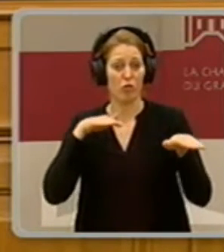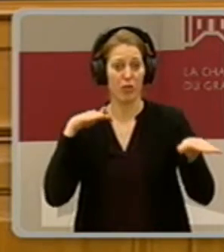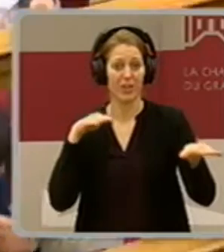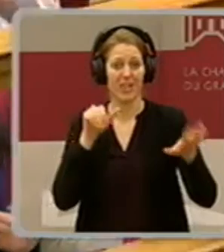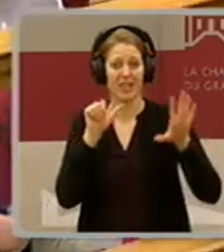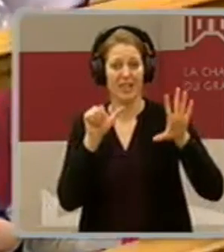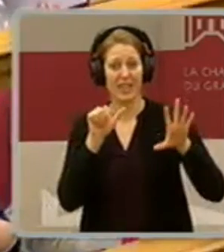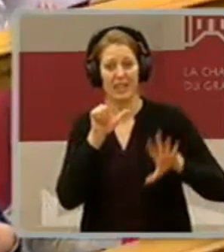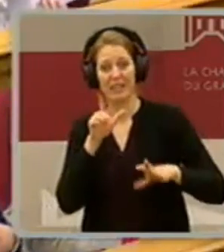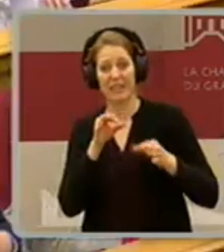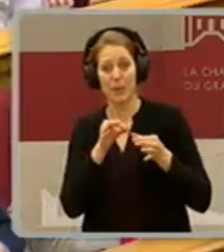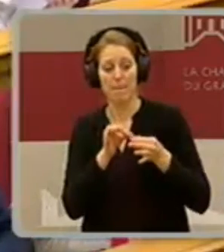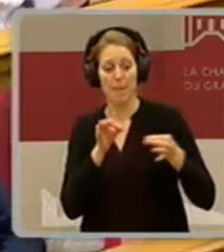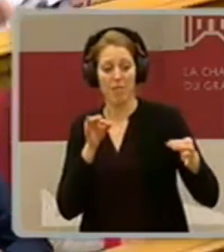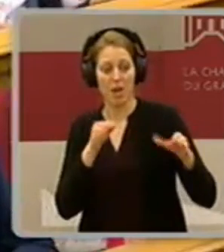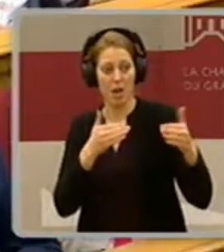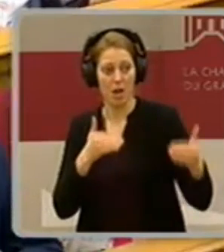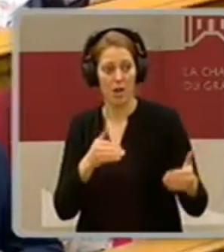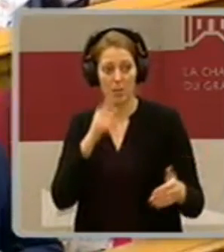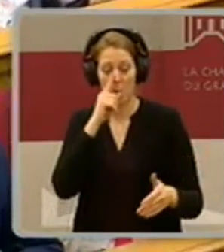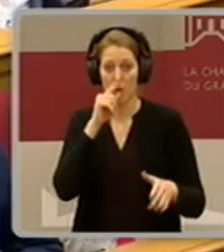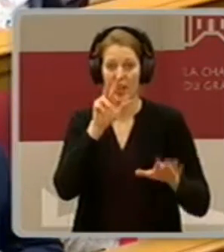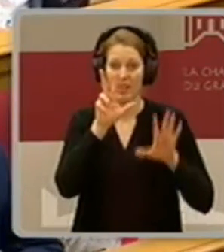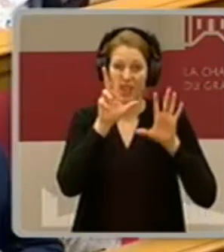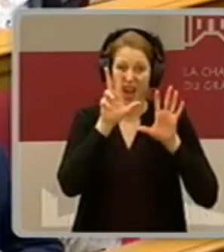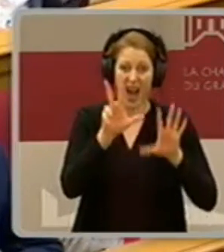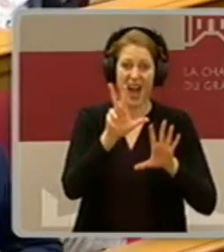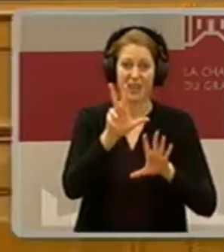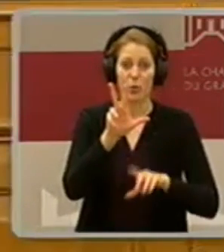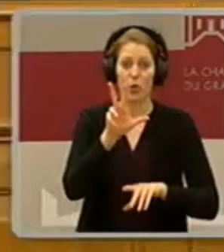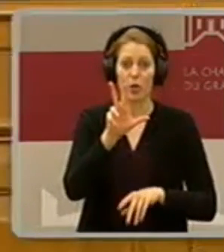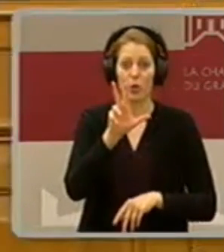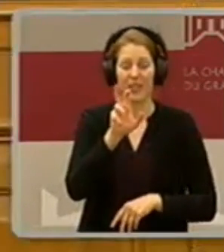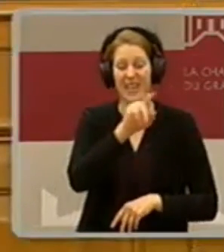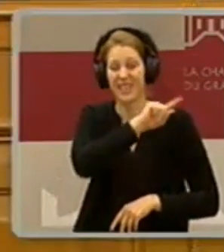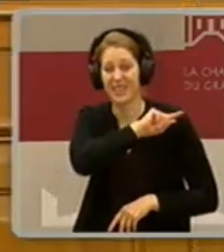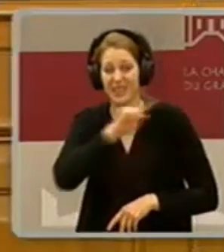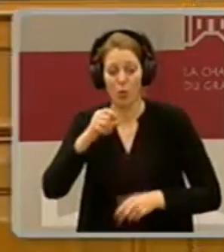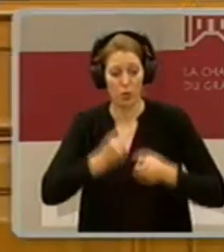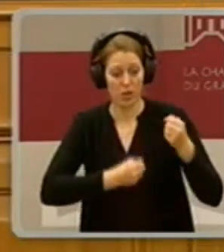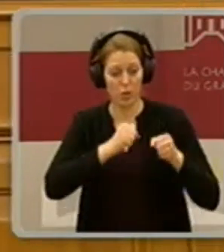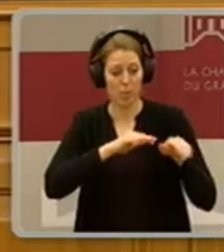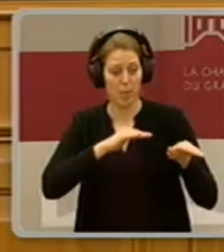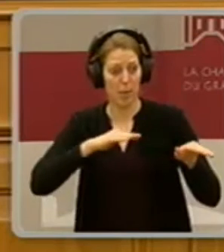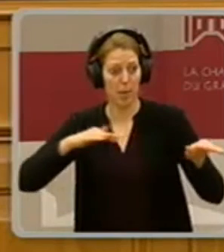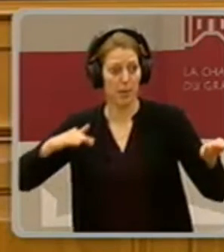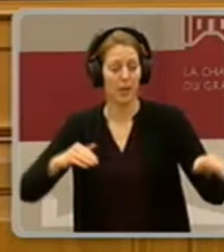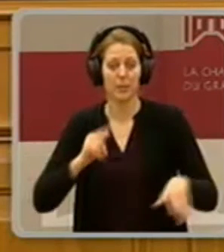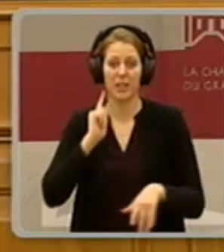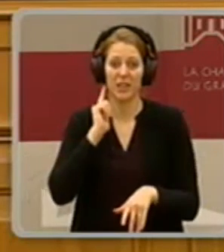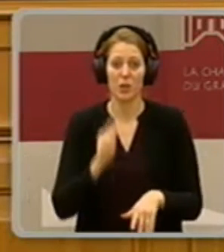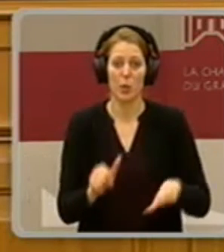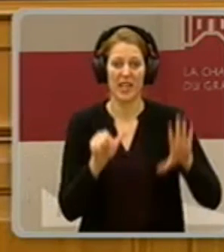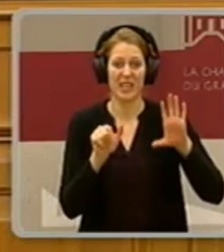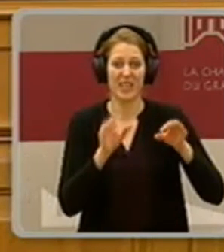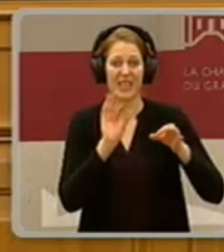was das alles muss, dann haben wir 260 Kilometer Stau weiter, müssen wir an den Ofen durchs Land verdienen. Nicht an den